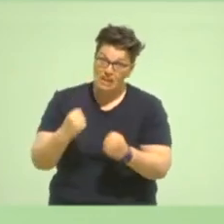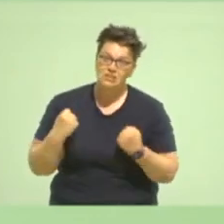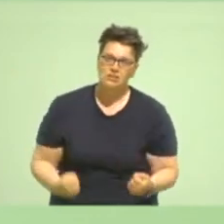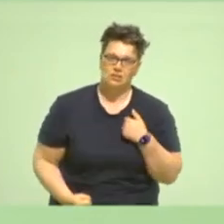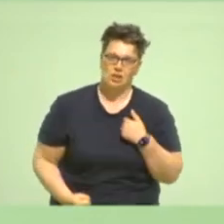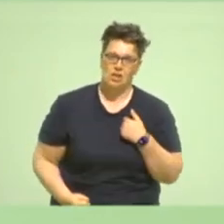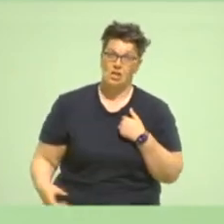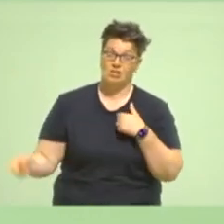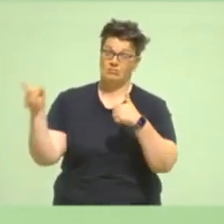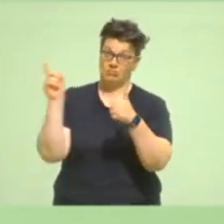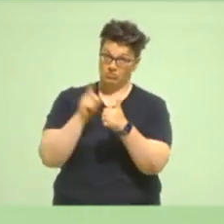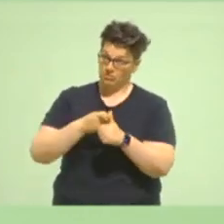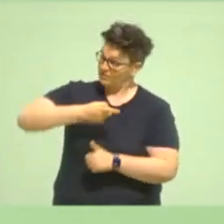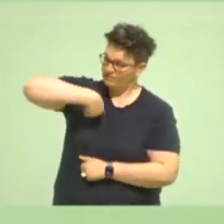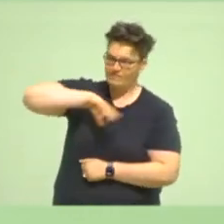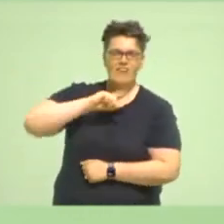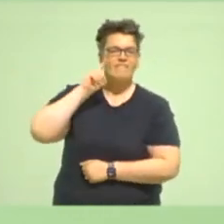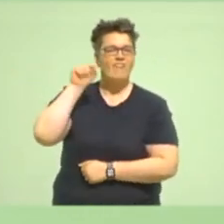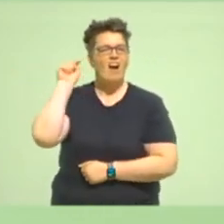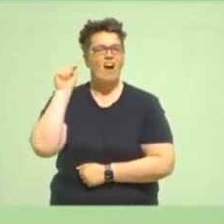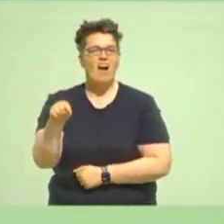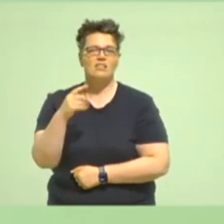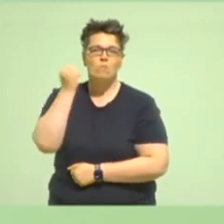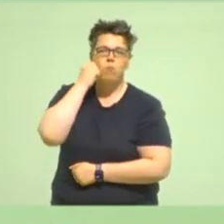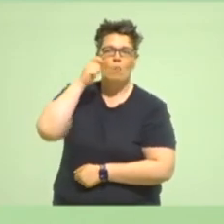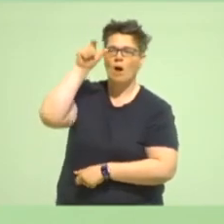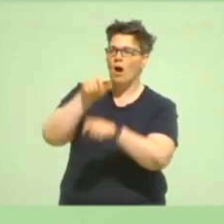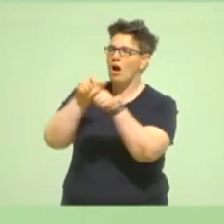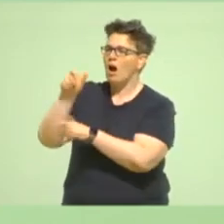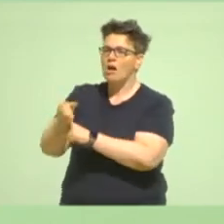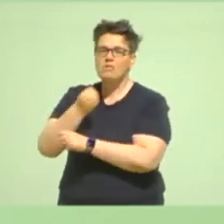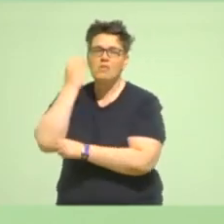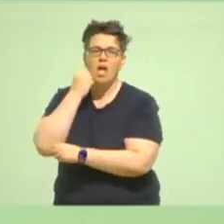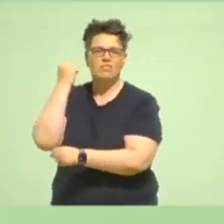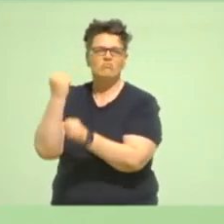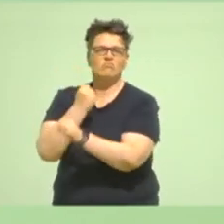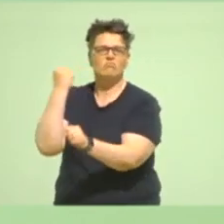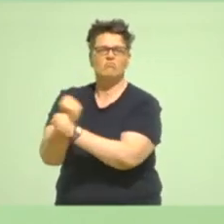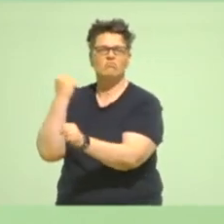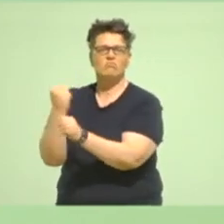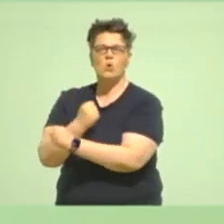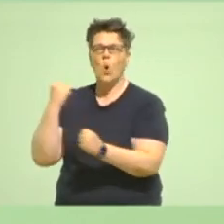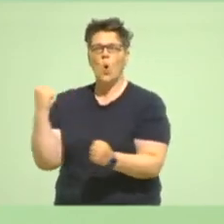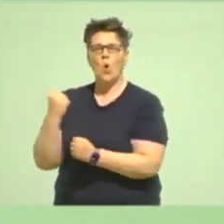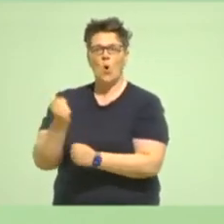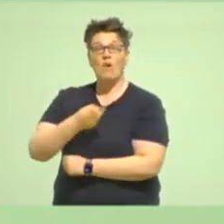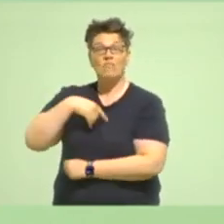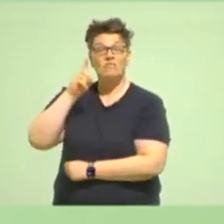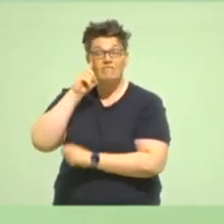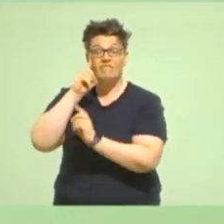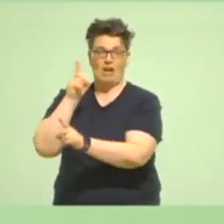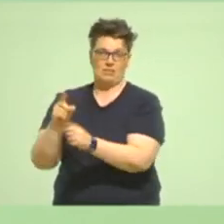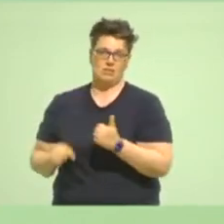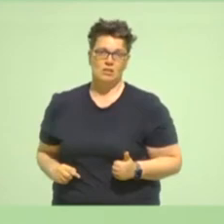Erstens, weil wir um die Relevanz dessen wissen, was die Bäuerinnen und Bauern jeden Tag in diesem Land leisten. Und weil es